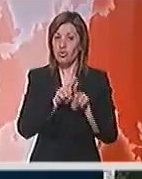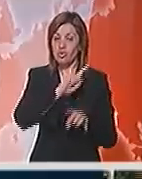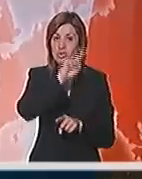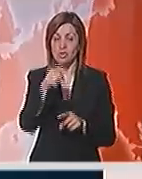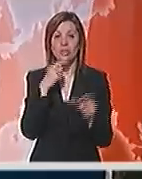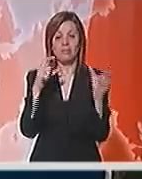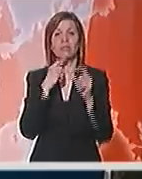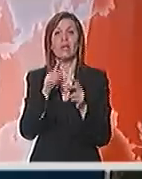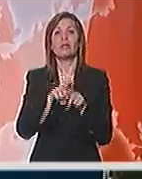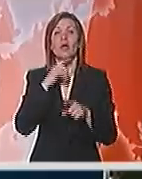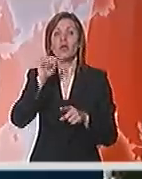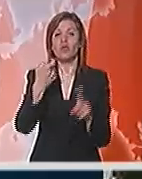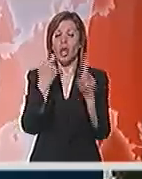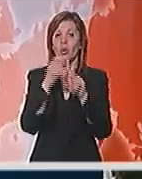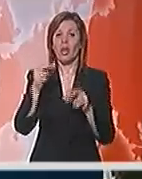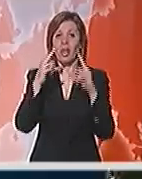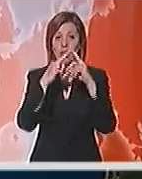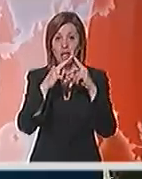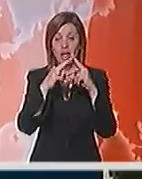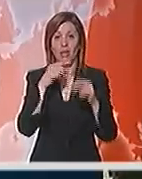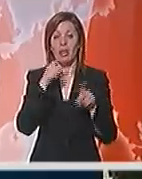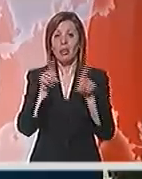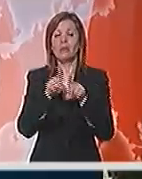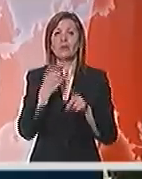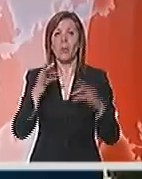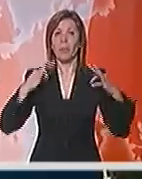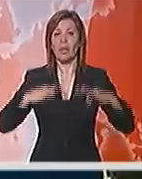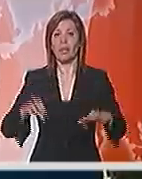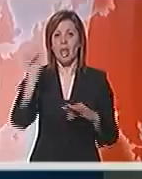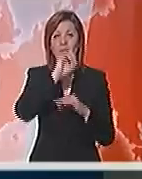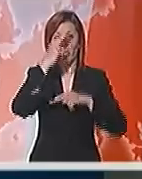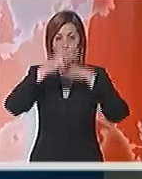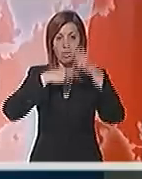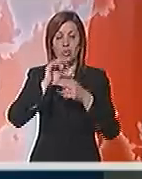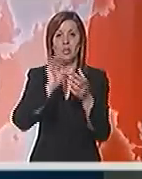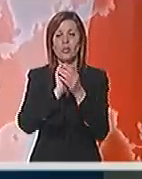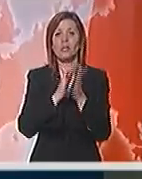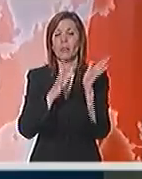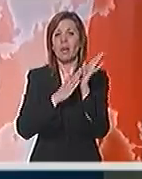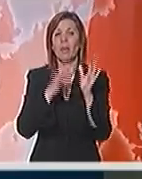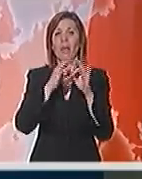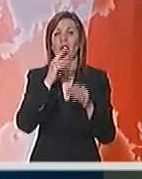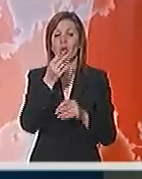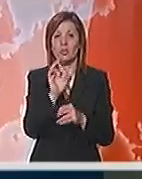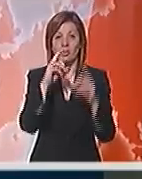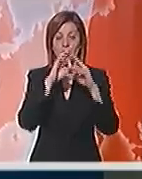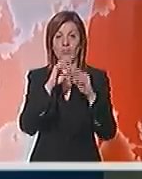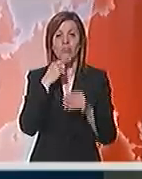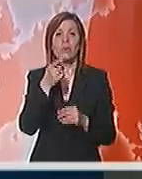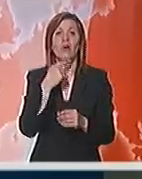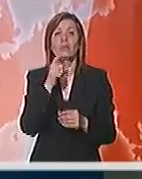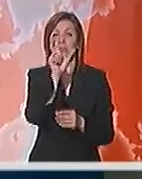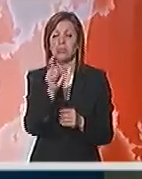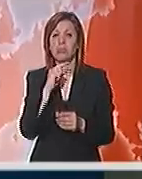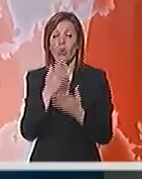Nikola Sarkozy, južnokorejski Lim Jumbak, kao i predsednik Evropske komisije Jose Manuel Barozo. Među učesnicima